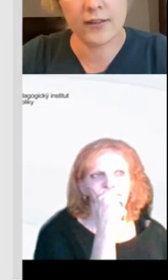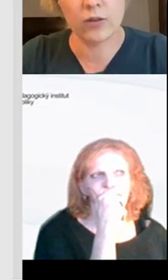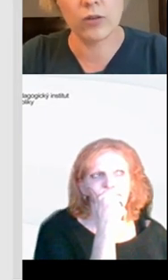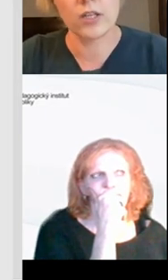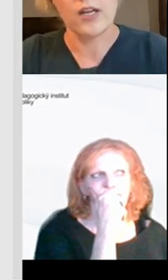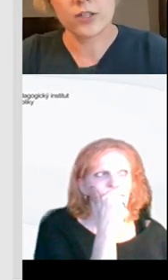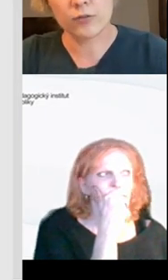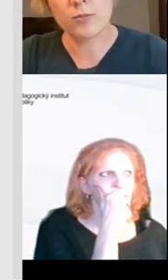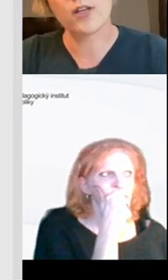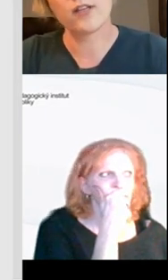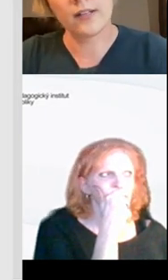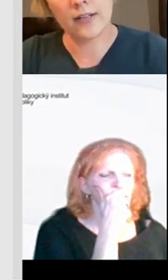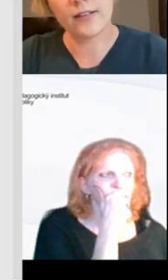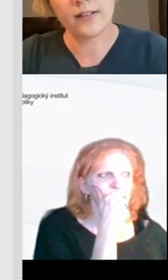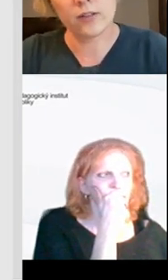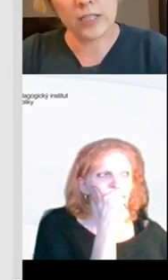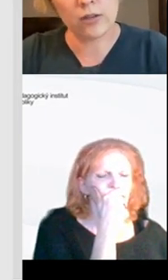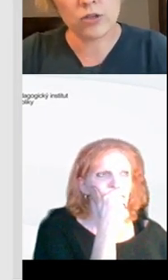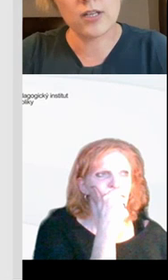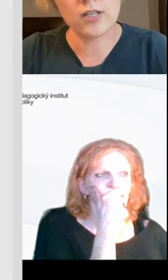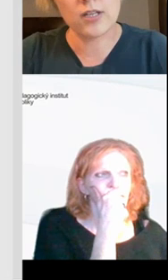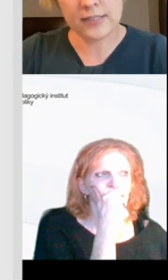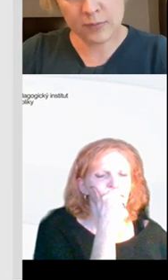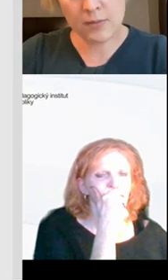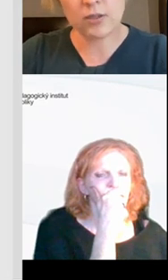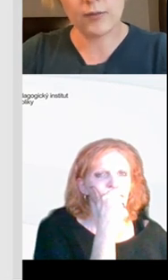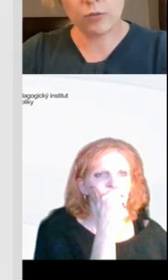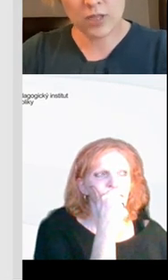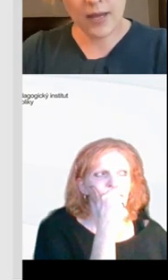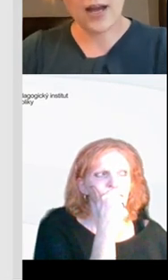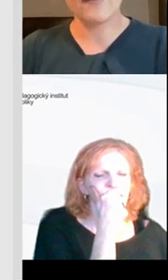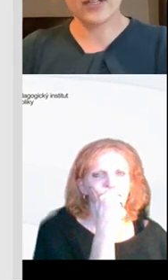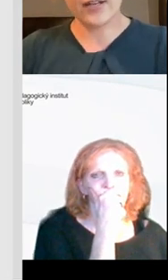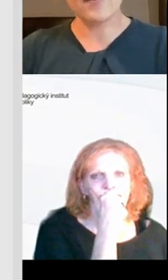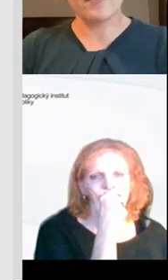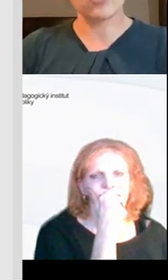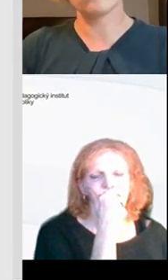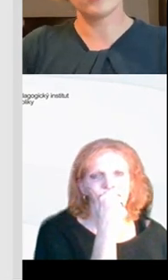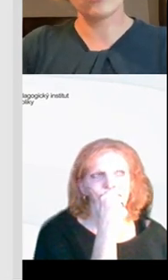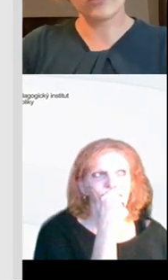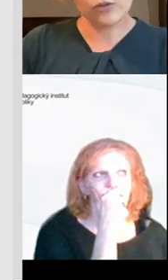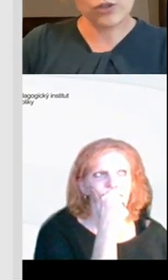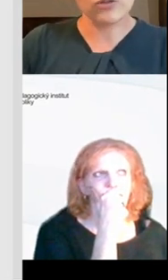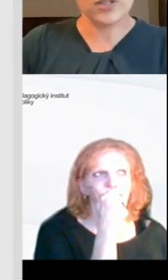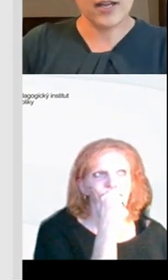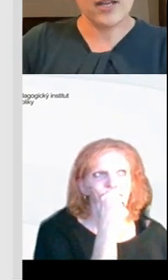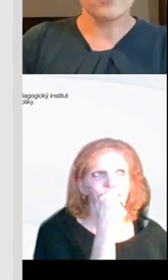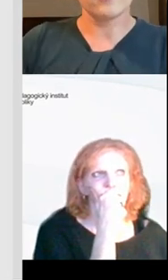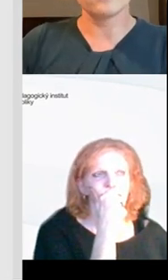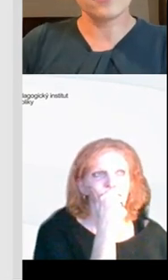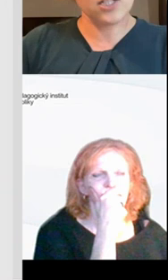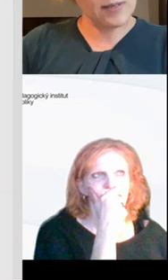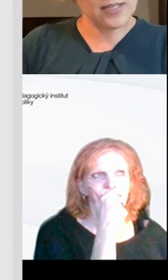si tou digitální technologií, že v tom, že jeden ten ročník s tím třeba s chvilku jsem já a vykládám a pracuji a druhý ročník